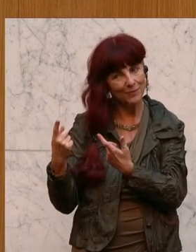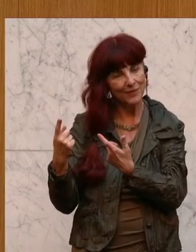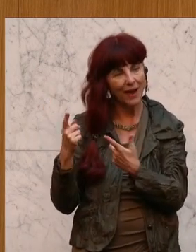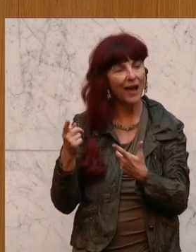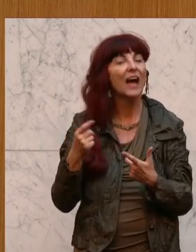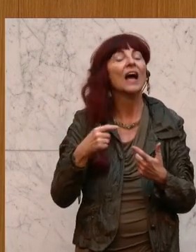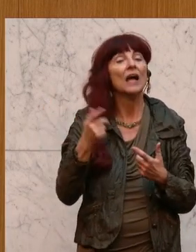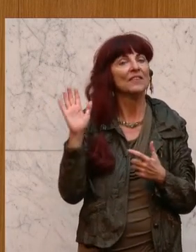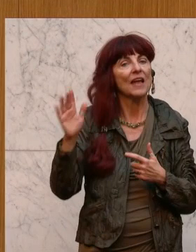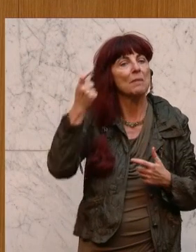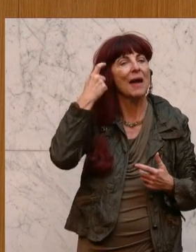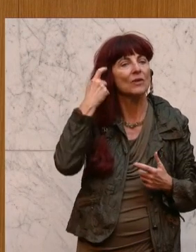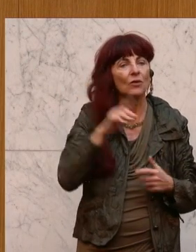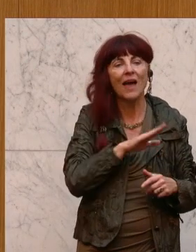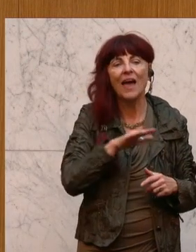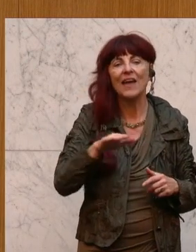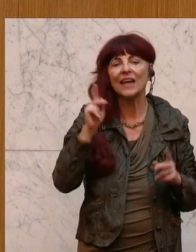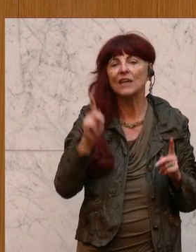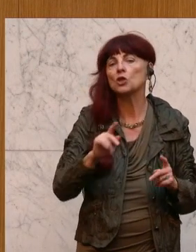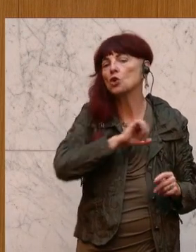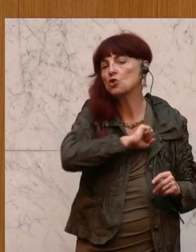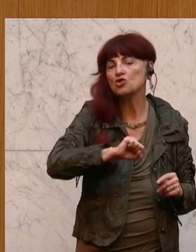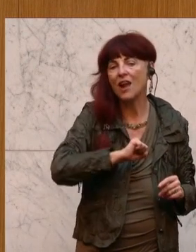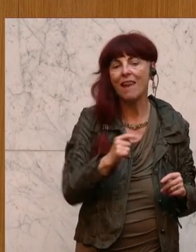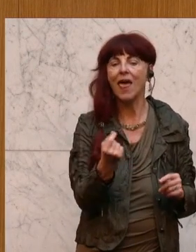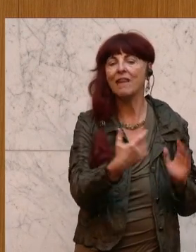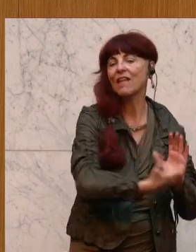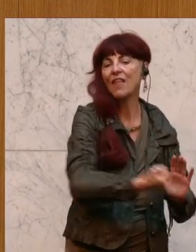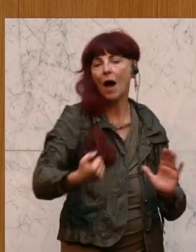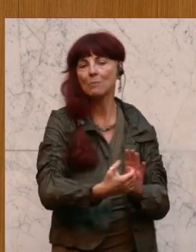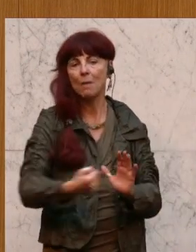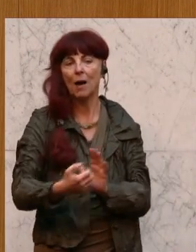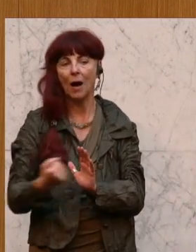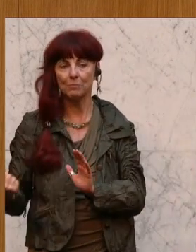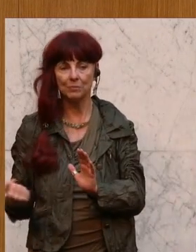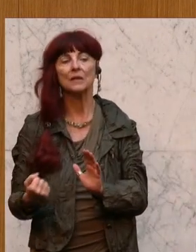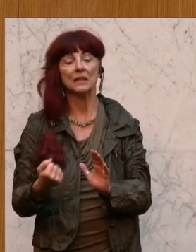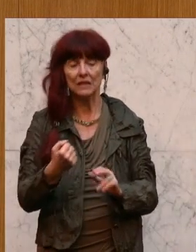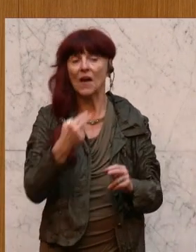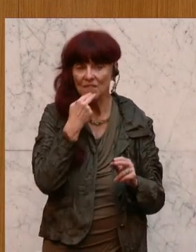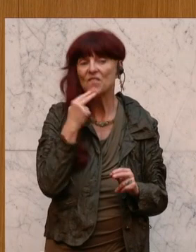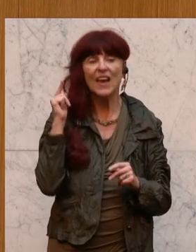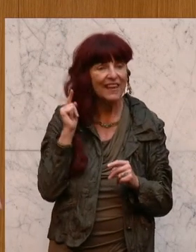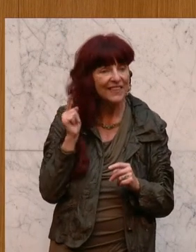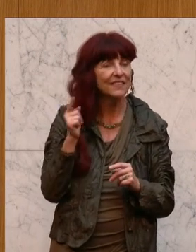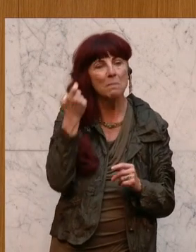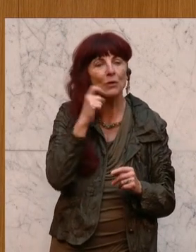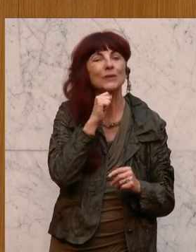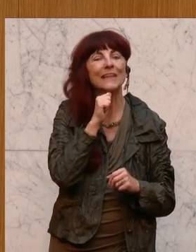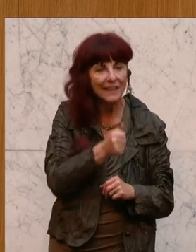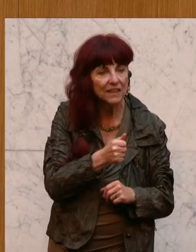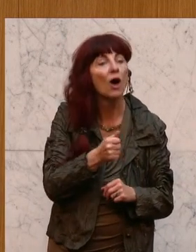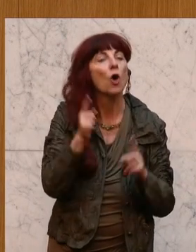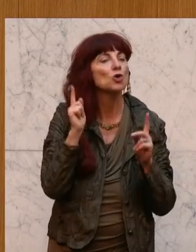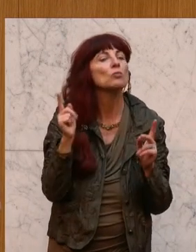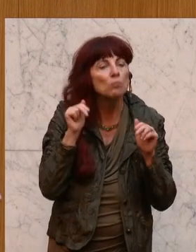dass man Kinder möglichst rasch den Eltern entziehen muss, der darf sich hier an der Zustimmung nicht verwehren. Denn die